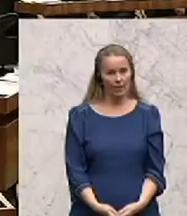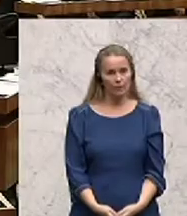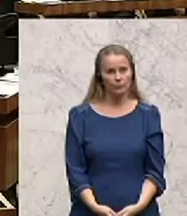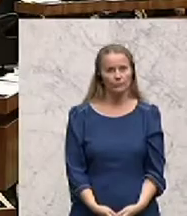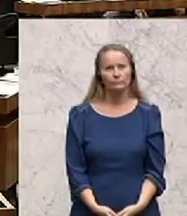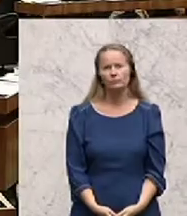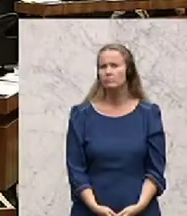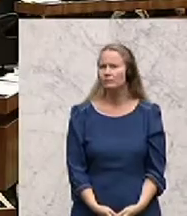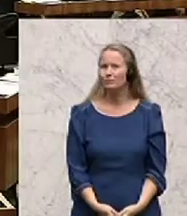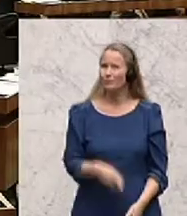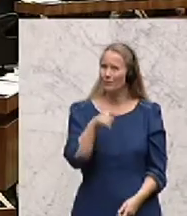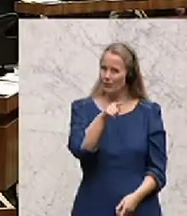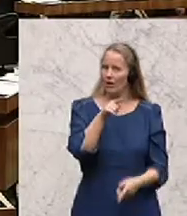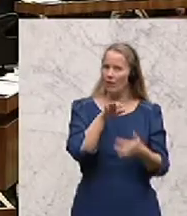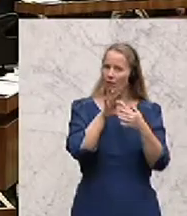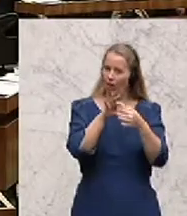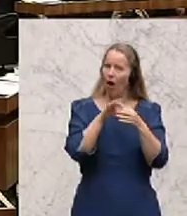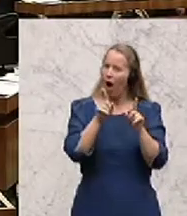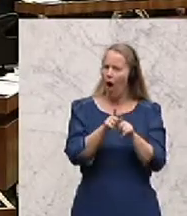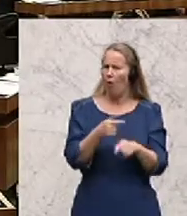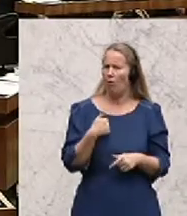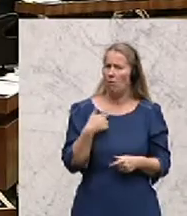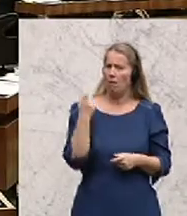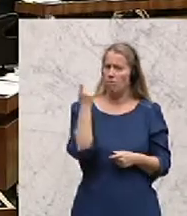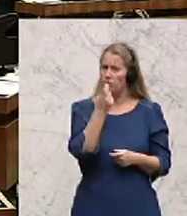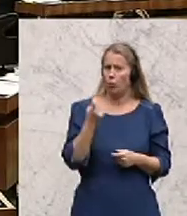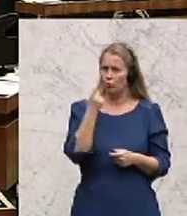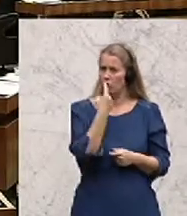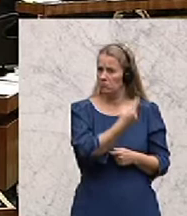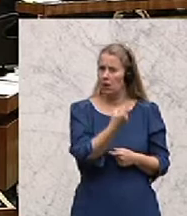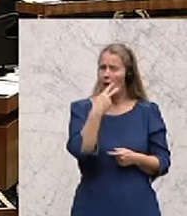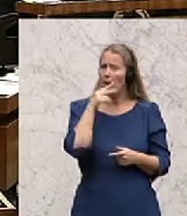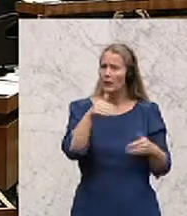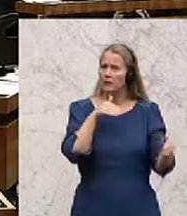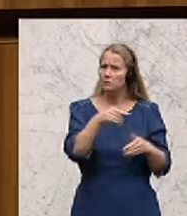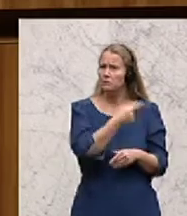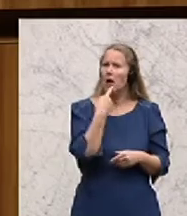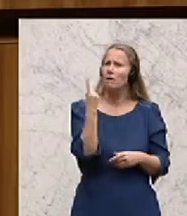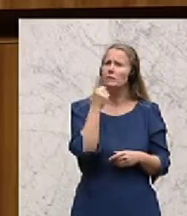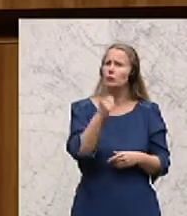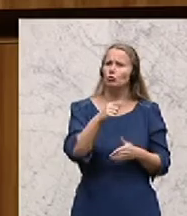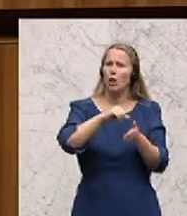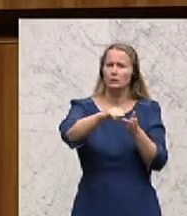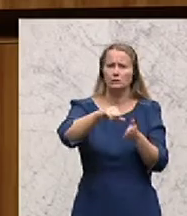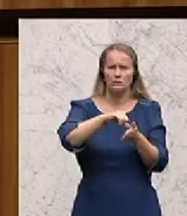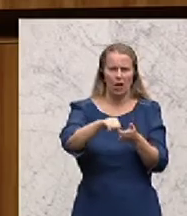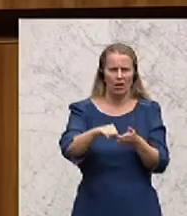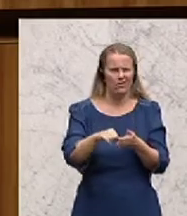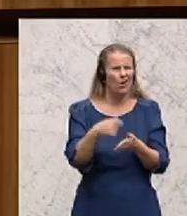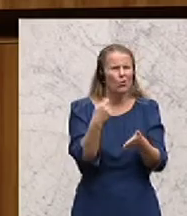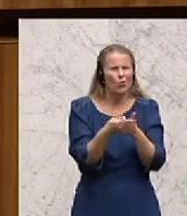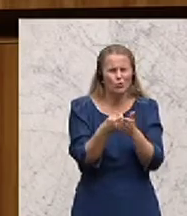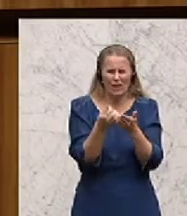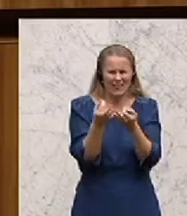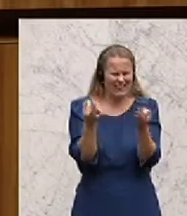Und was mich in diesem Zusammenhang auch verwundert, Herr Minister, ist, dass Sie fragen, wer soll das denn zahlen jetzt gerade vorhin? Das kostet